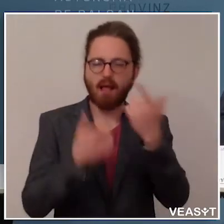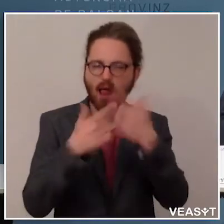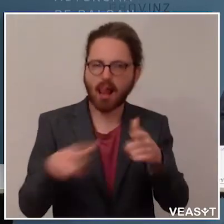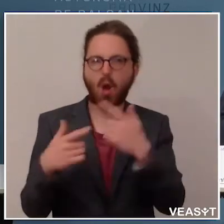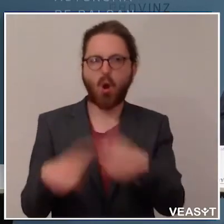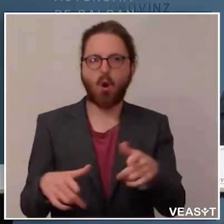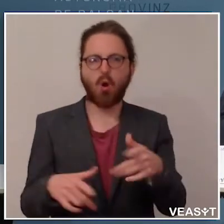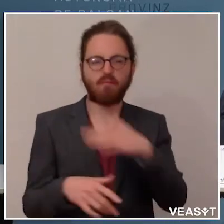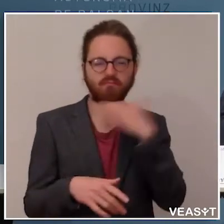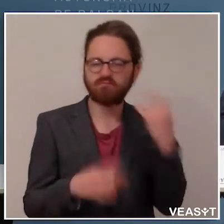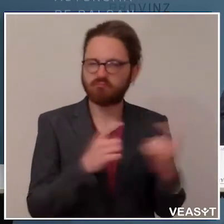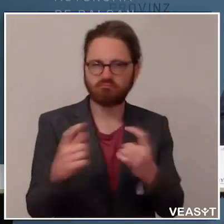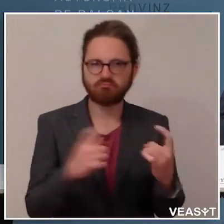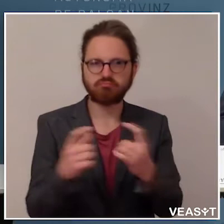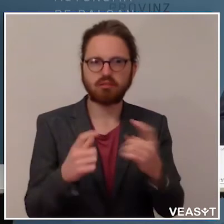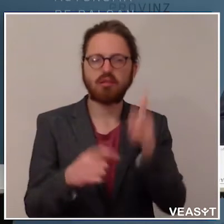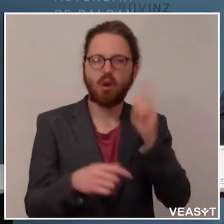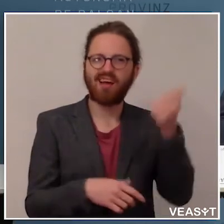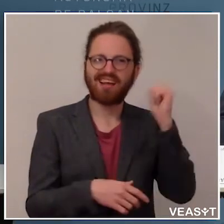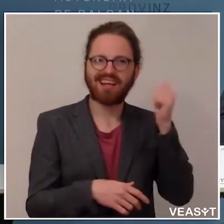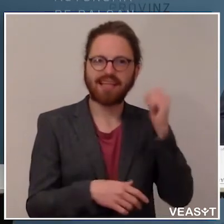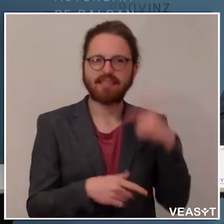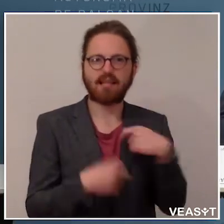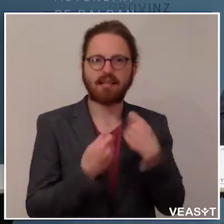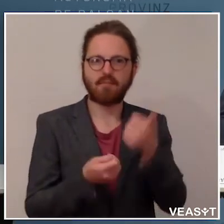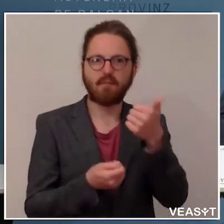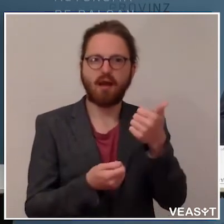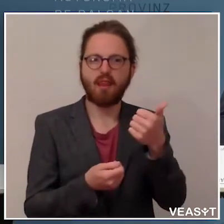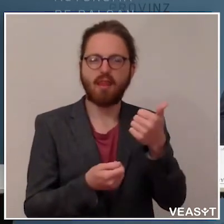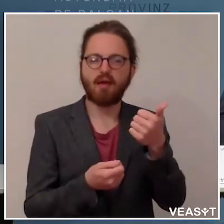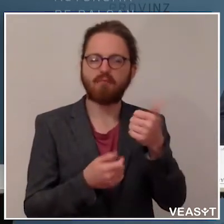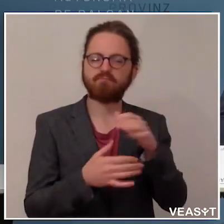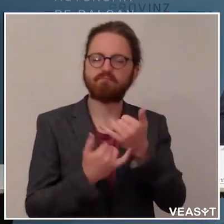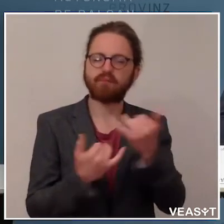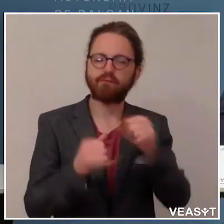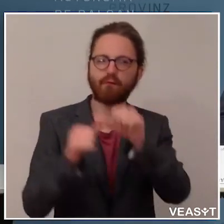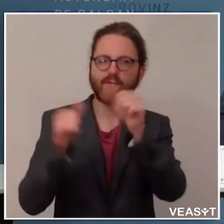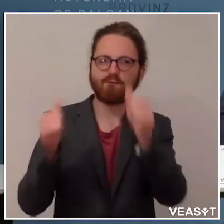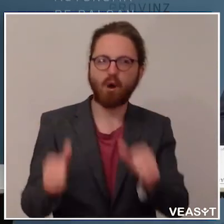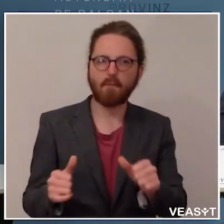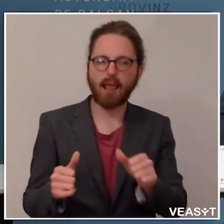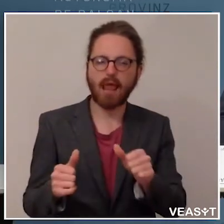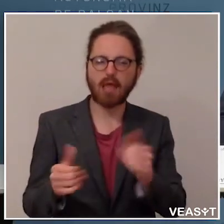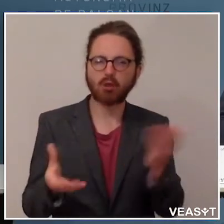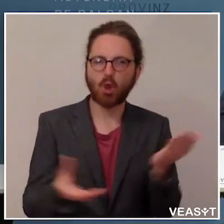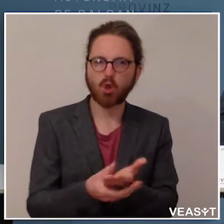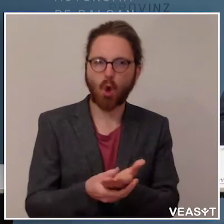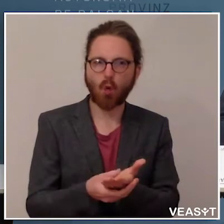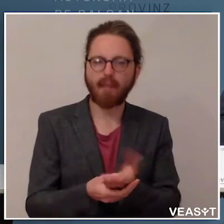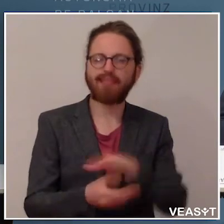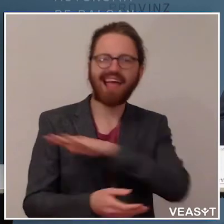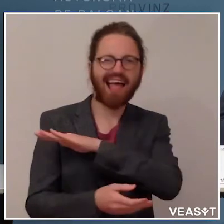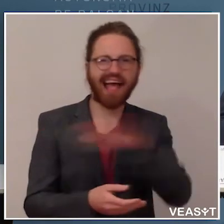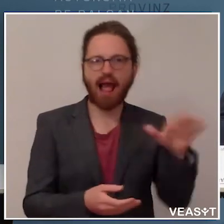gestern auch entsprechend ein formelles Dokument aller italienischen